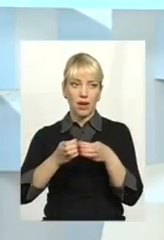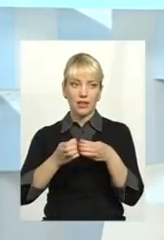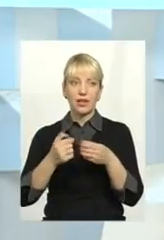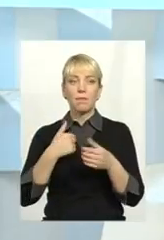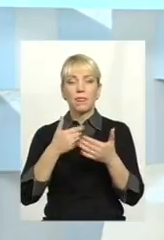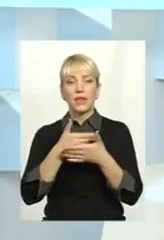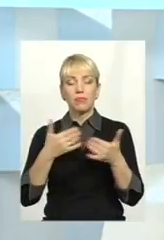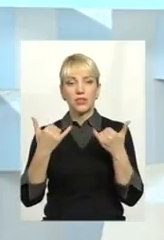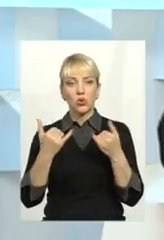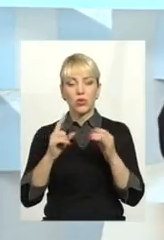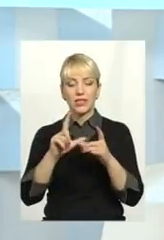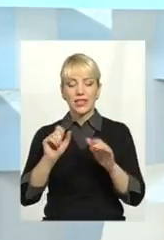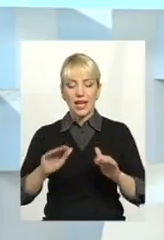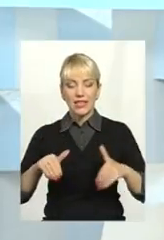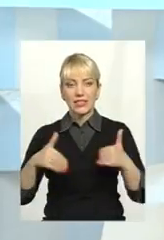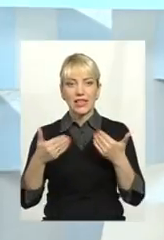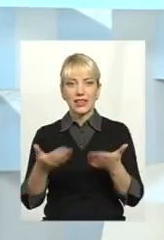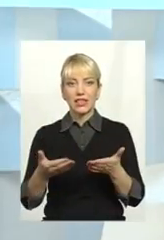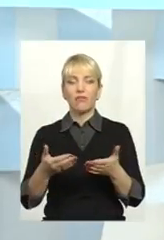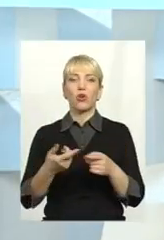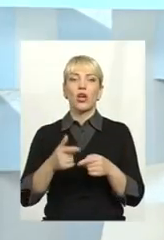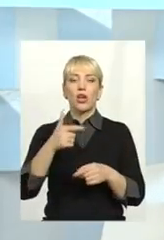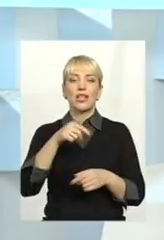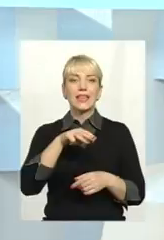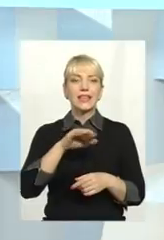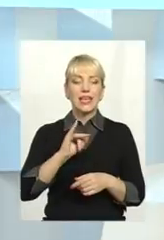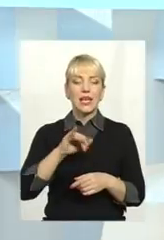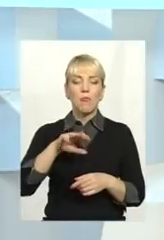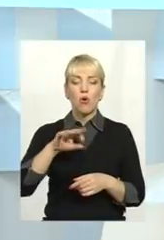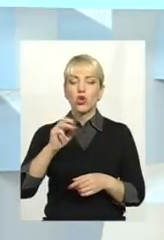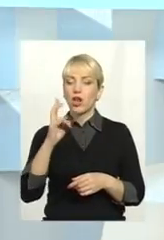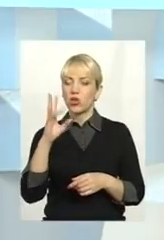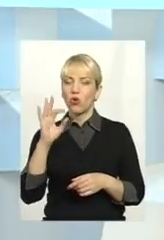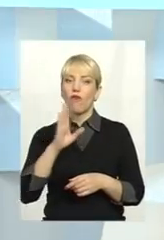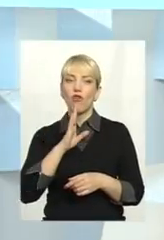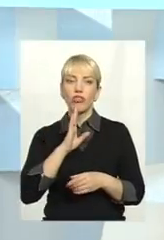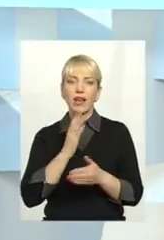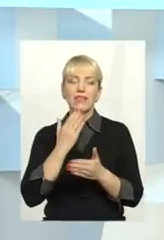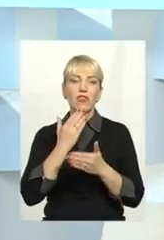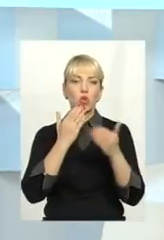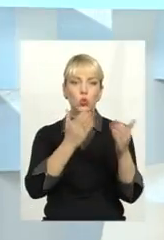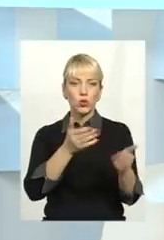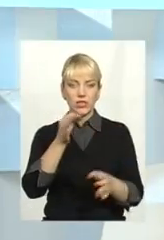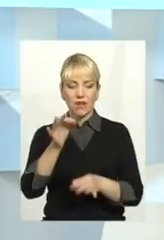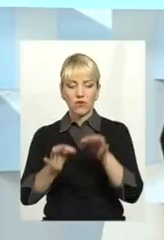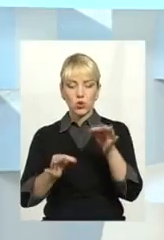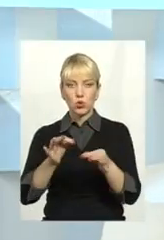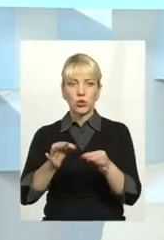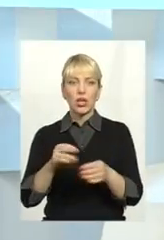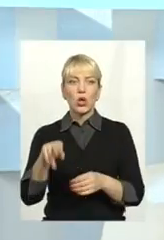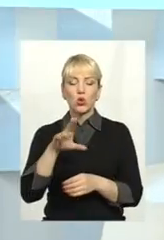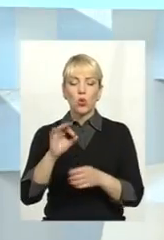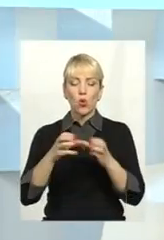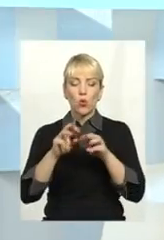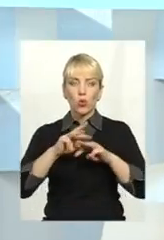ініціативою пані Тимошенка, вона особисто як громадянин України, звернулася судовим позовом до уряду. І я там,